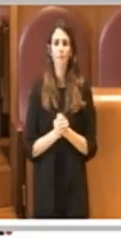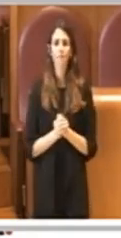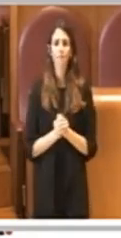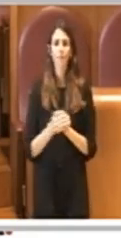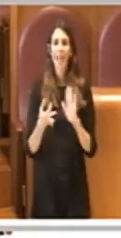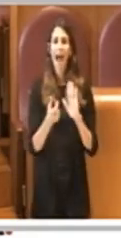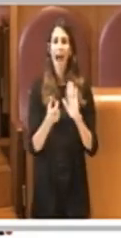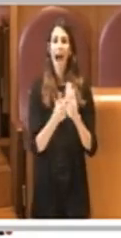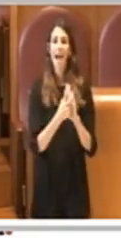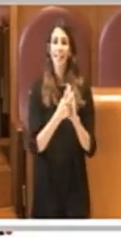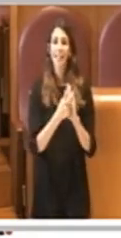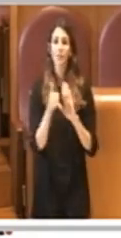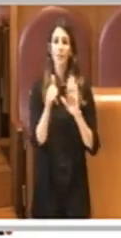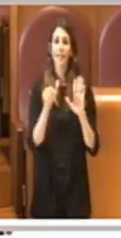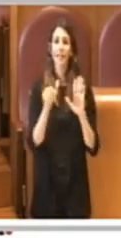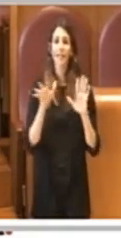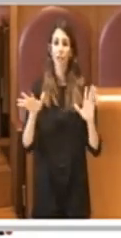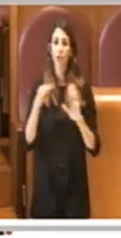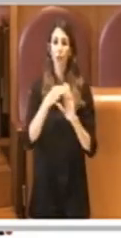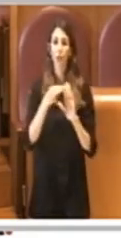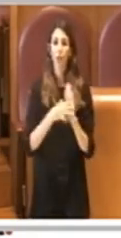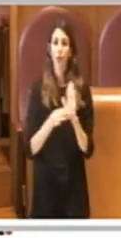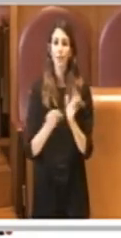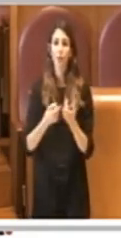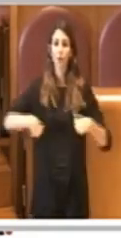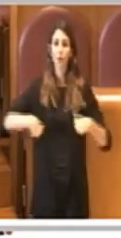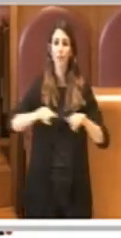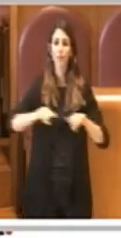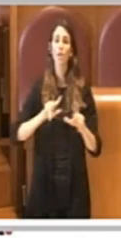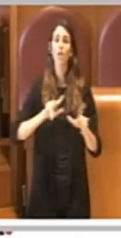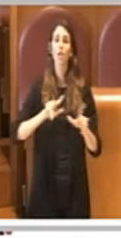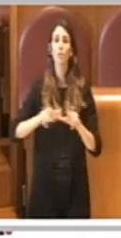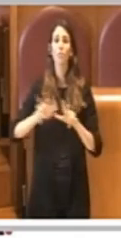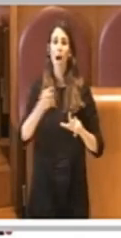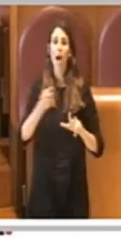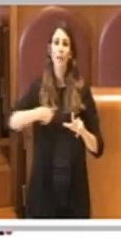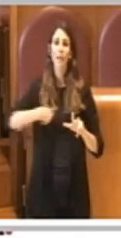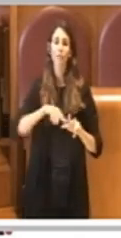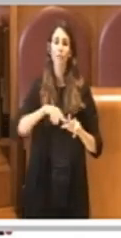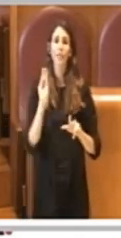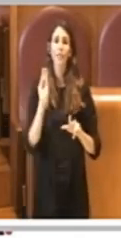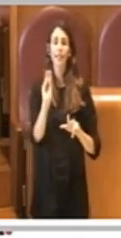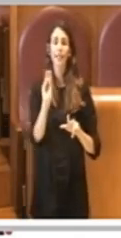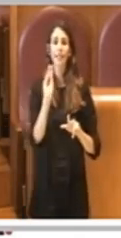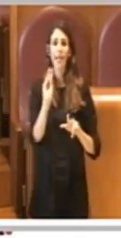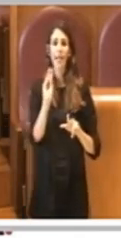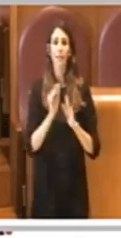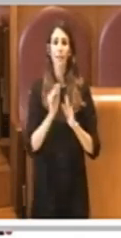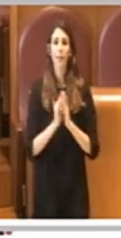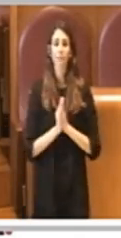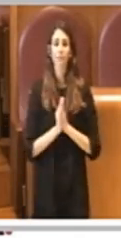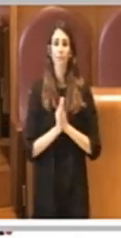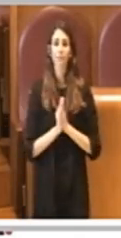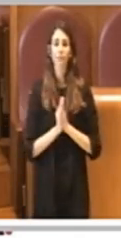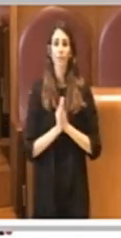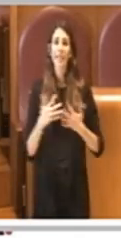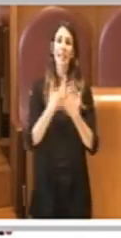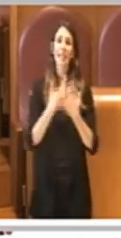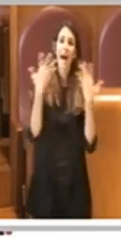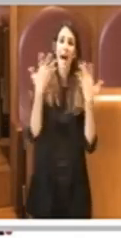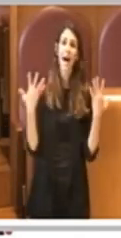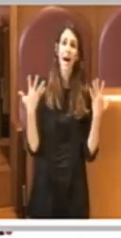'articolo 65 del regolamento del Consiglio Comunale che si possano avere chiarimenti e